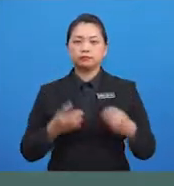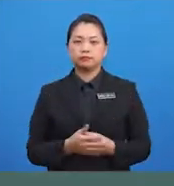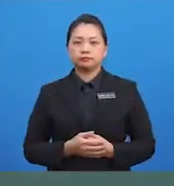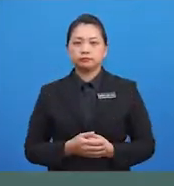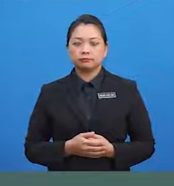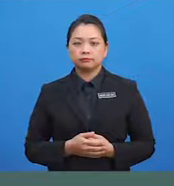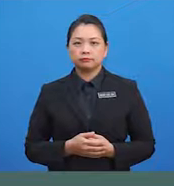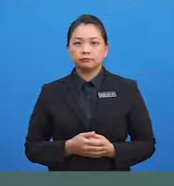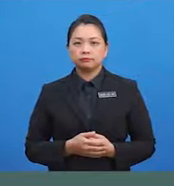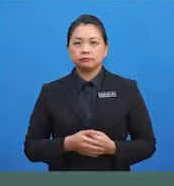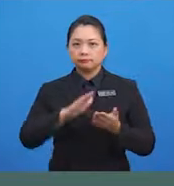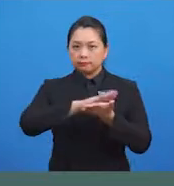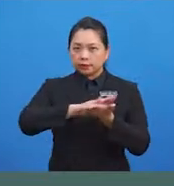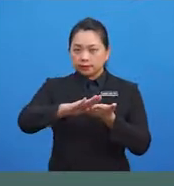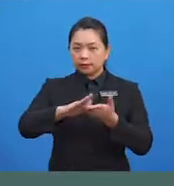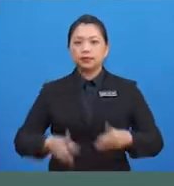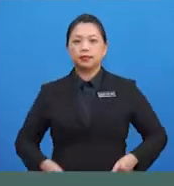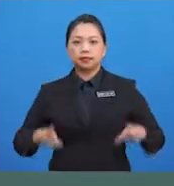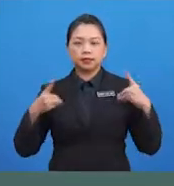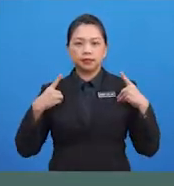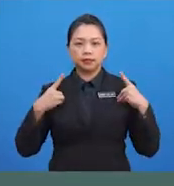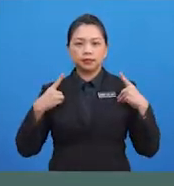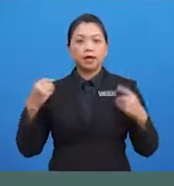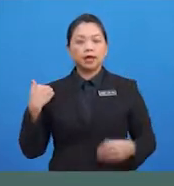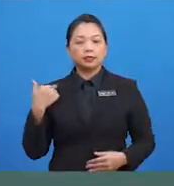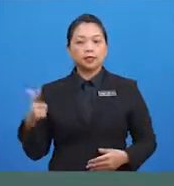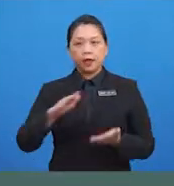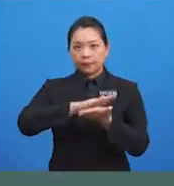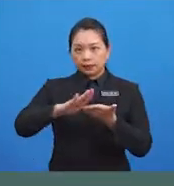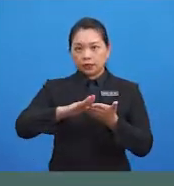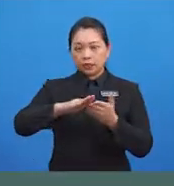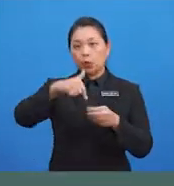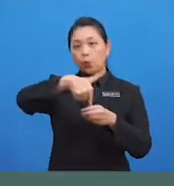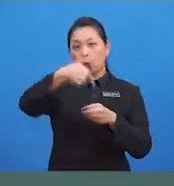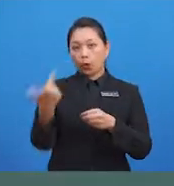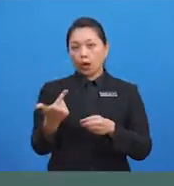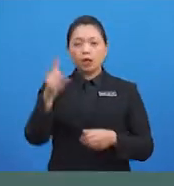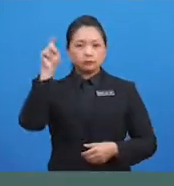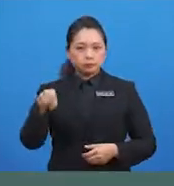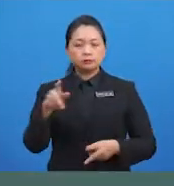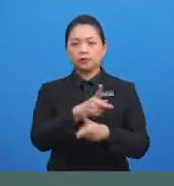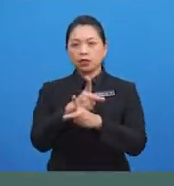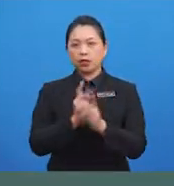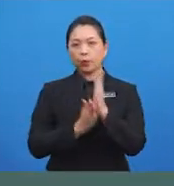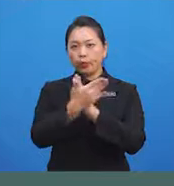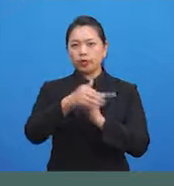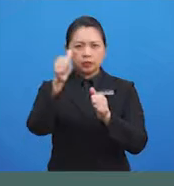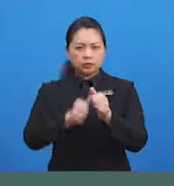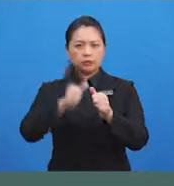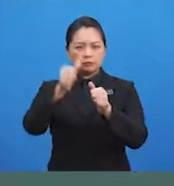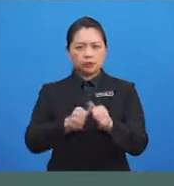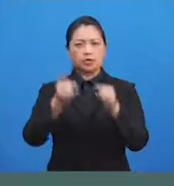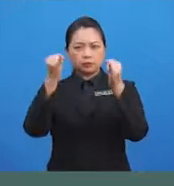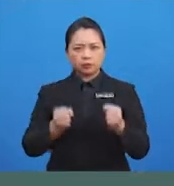setiap individu Untuk menjamin kesejahteraan hidup Kebersihan